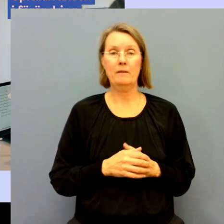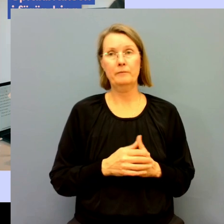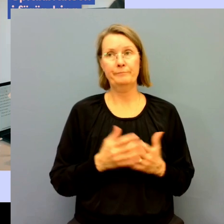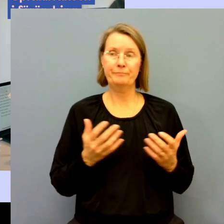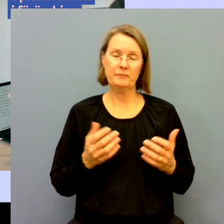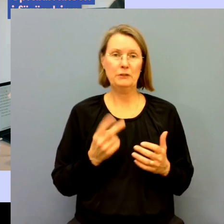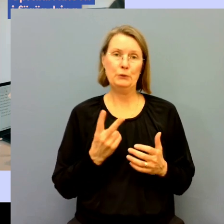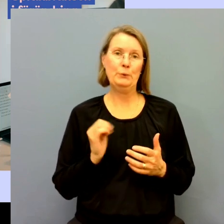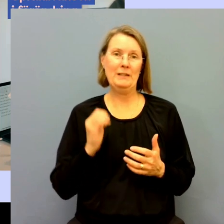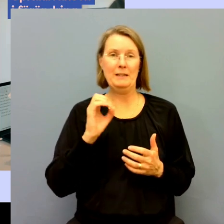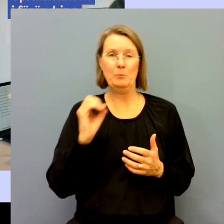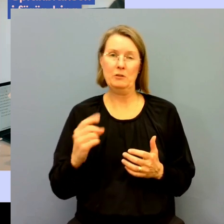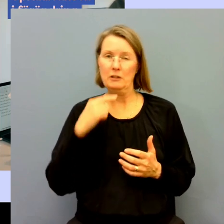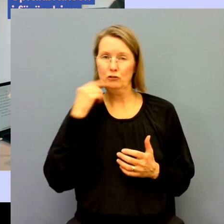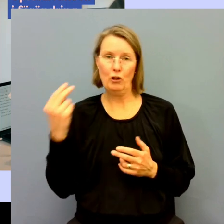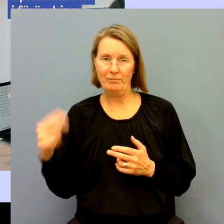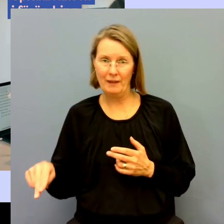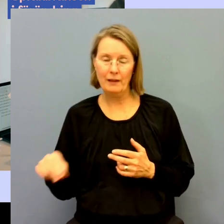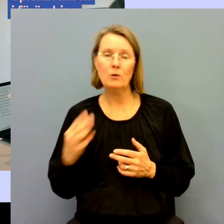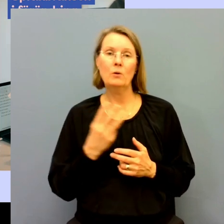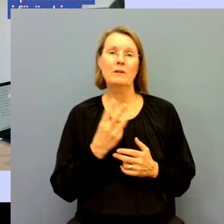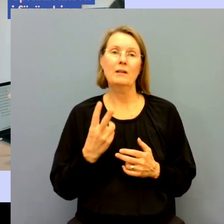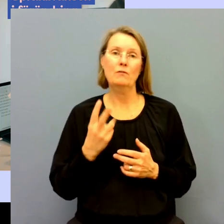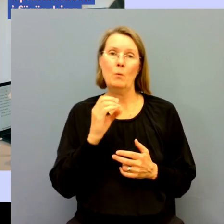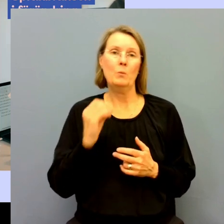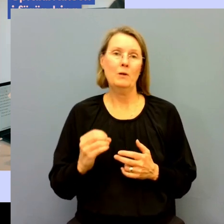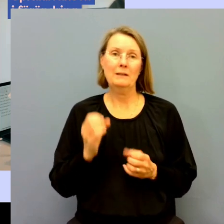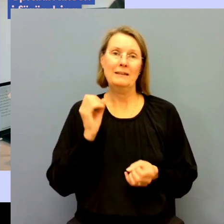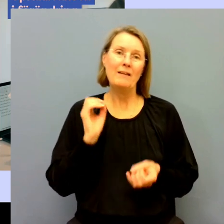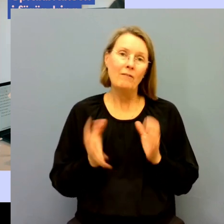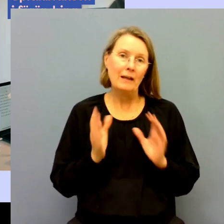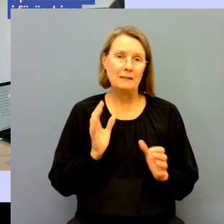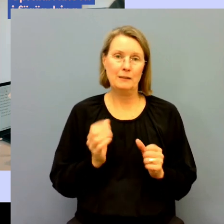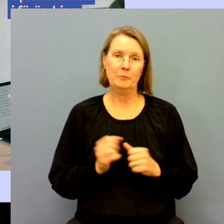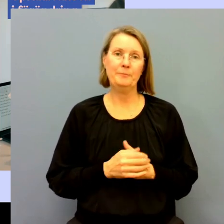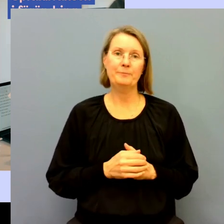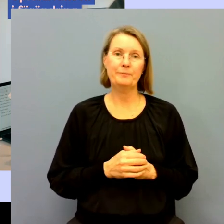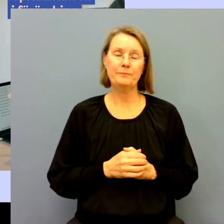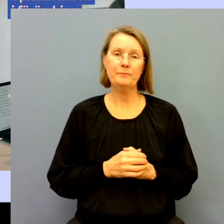Det var 29 % svarade nej och 32 % var tveksamma.